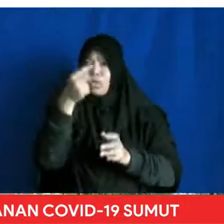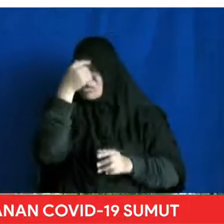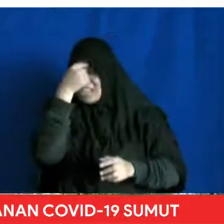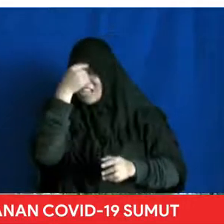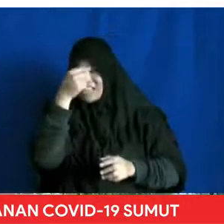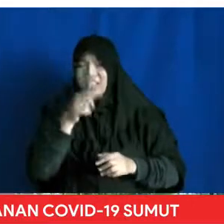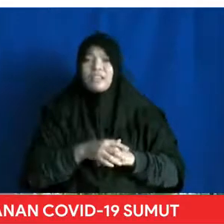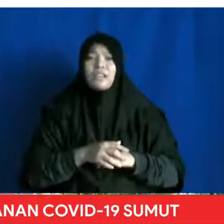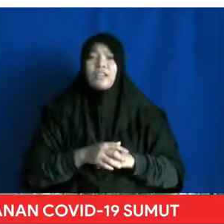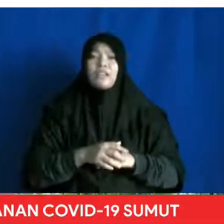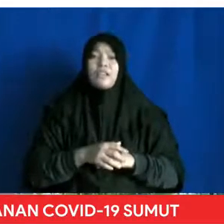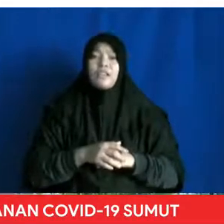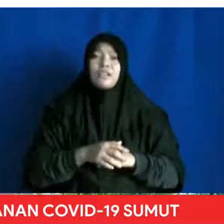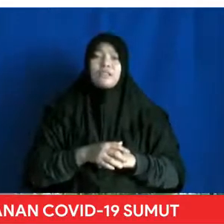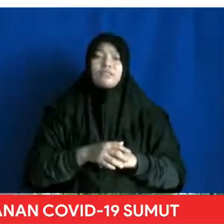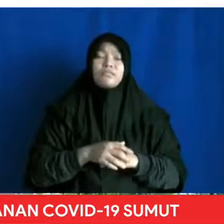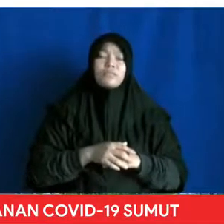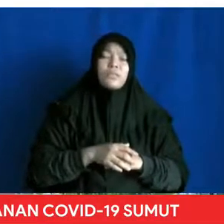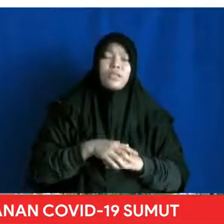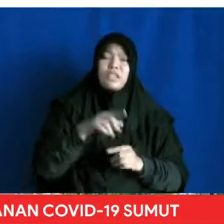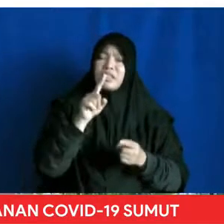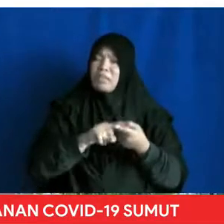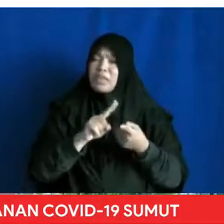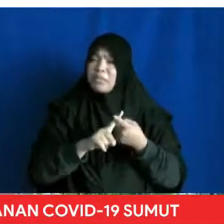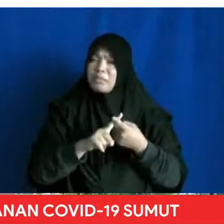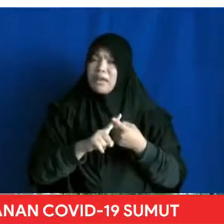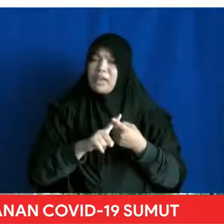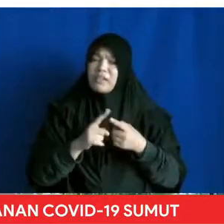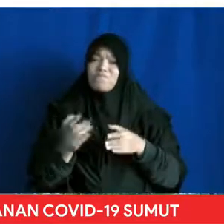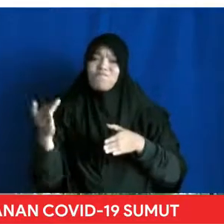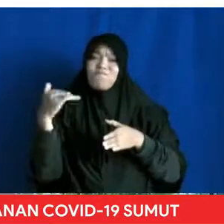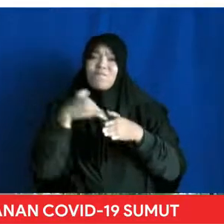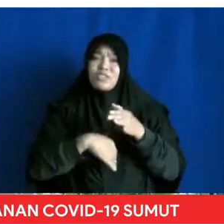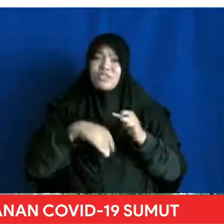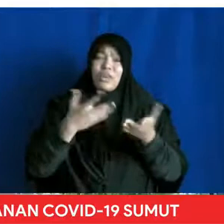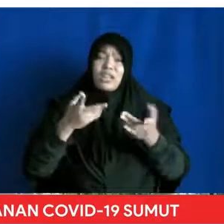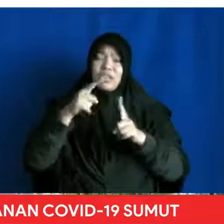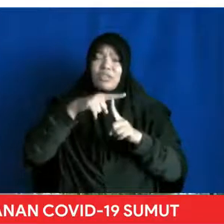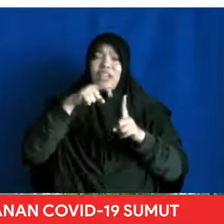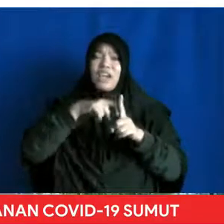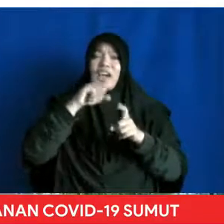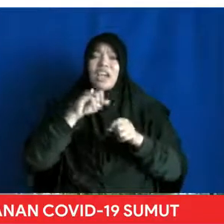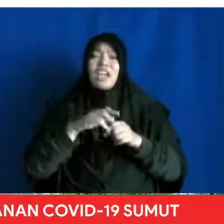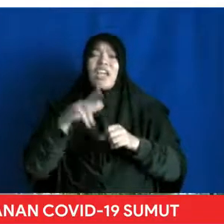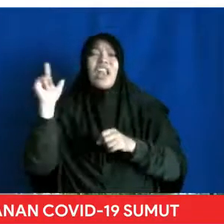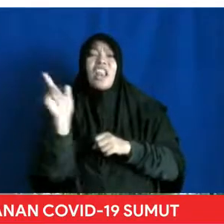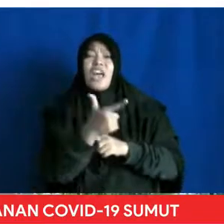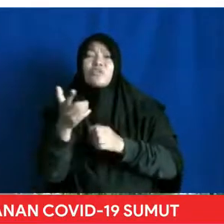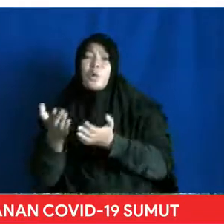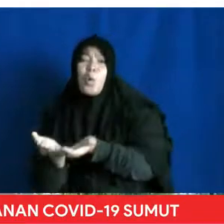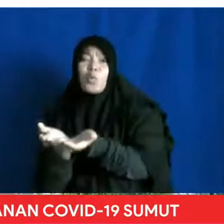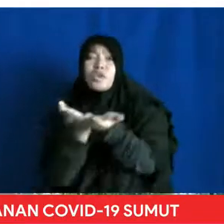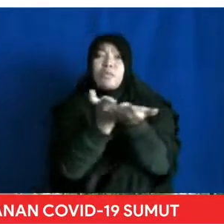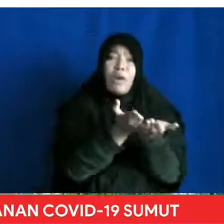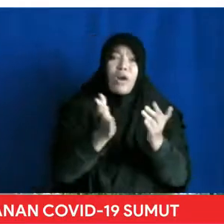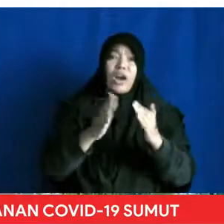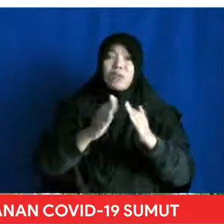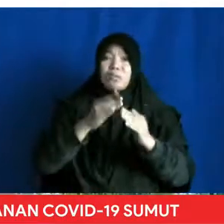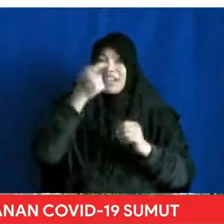-kawan semua Dan saudara-saudara kita Akan segera dirujuk ke rumah sakit Rumah sakit yang menjadi rujukan kita di Sumatera Utara